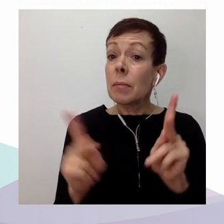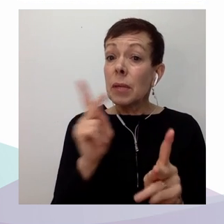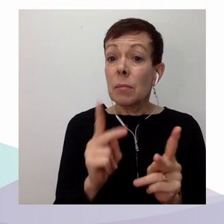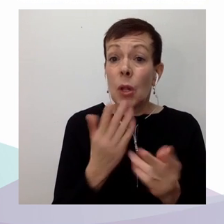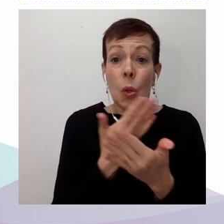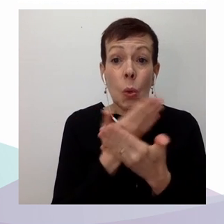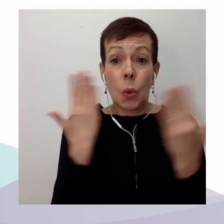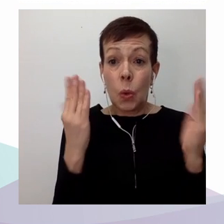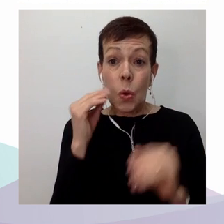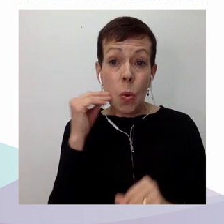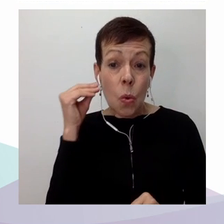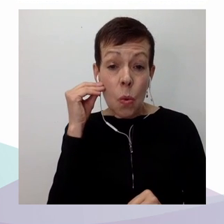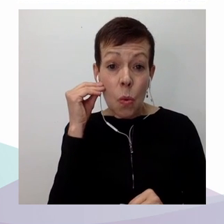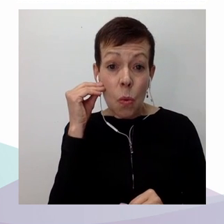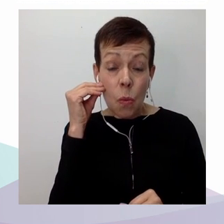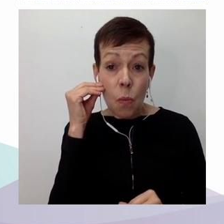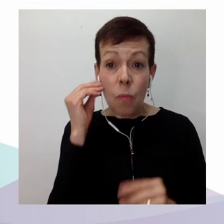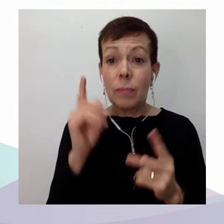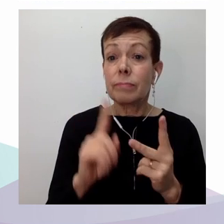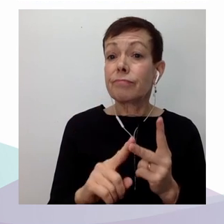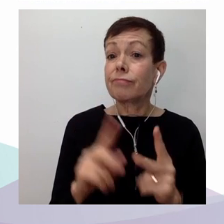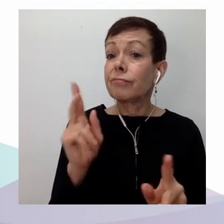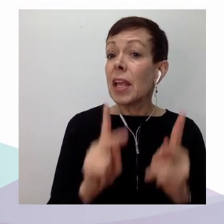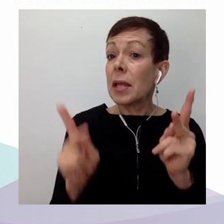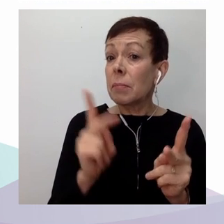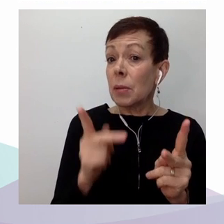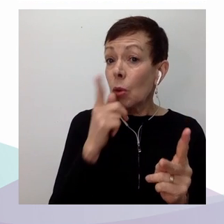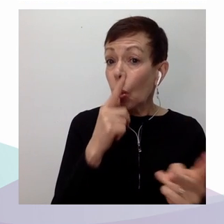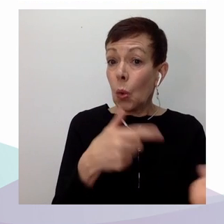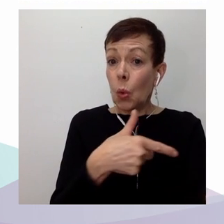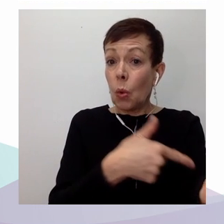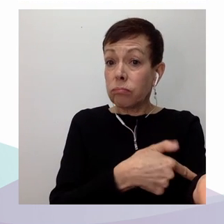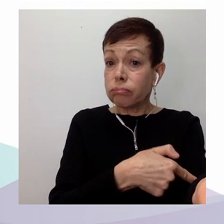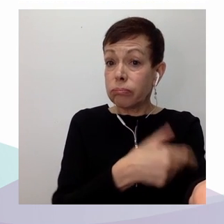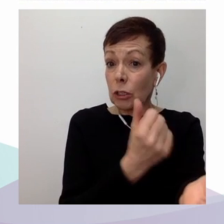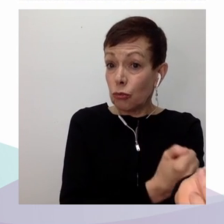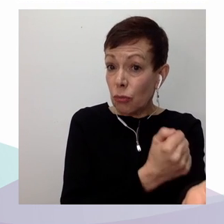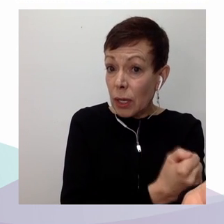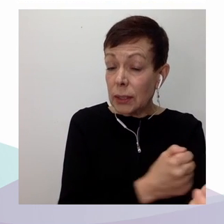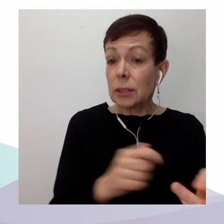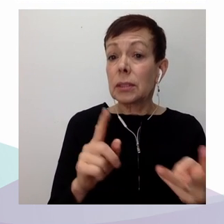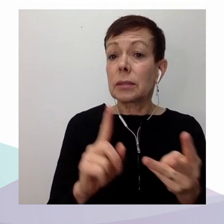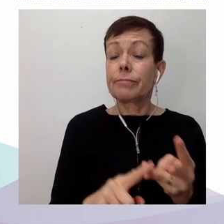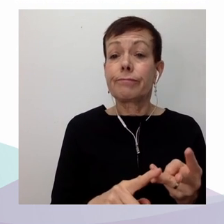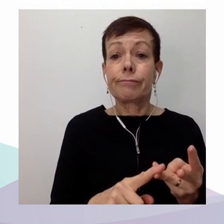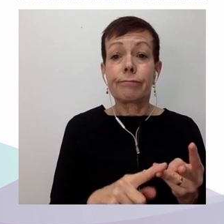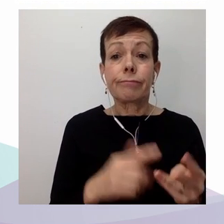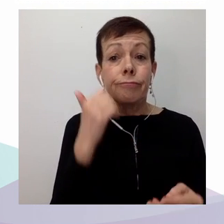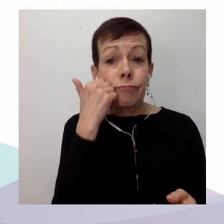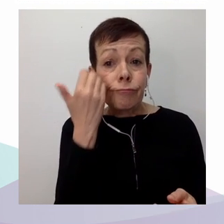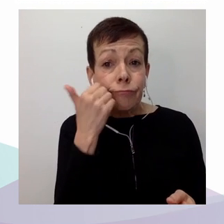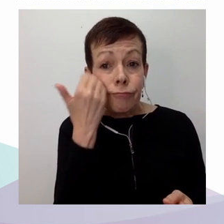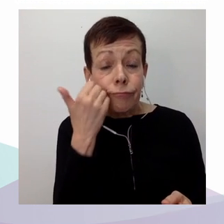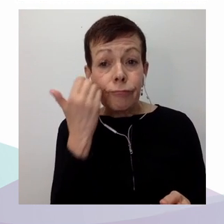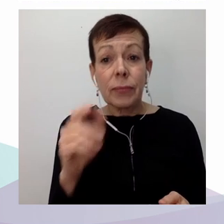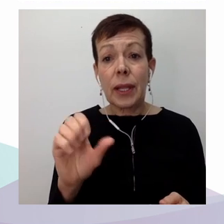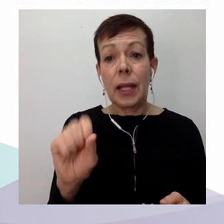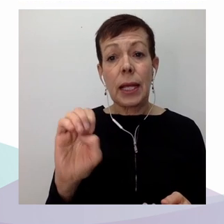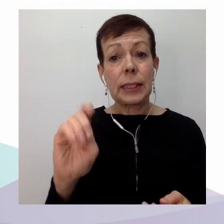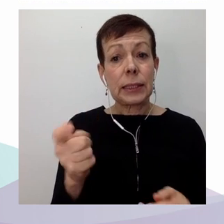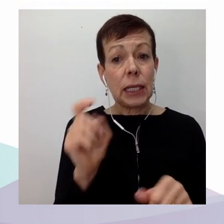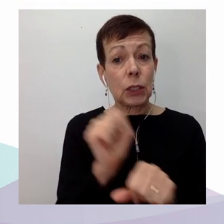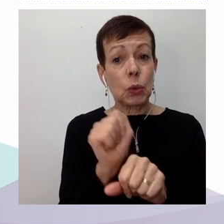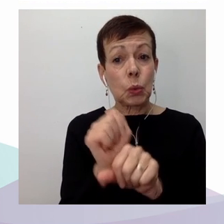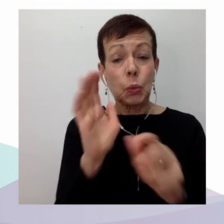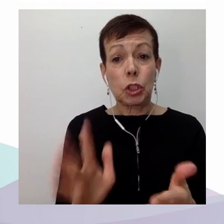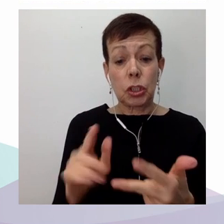et les travailleuses du sexe sont confrontées à des obstacles importants dans la jouissance de leurs droits. Selon une estimation du ministère de la Santé et